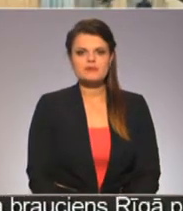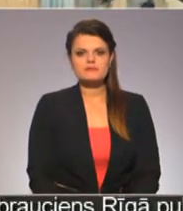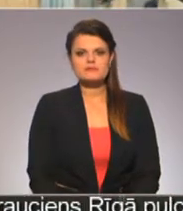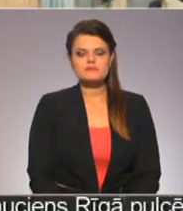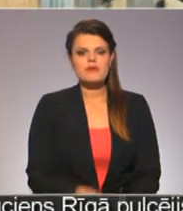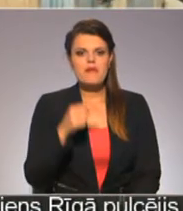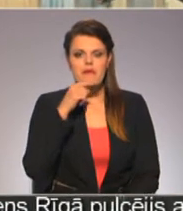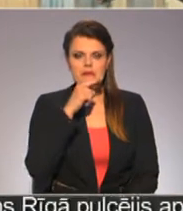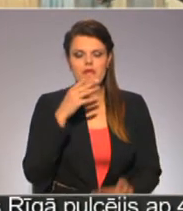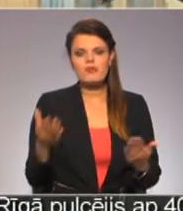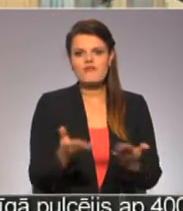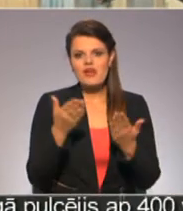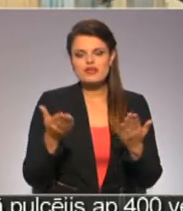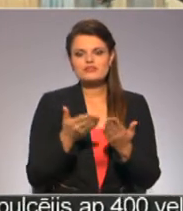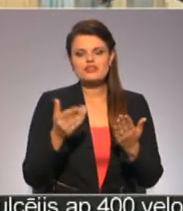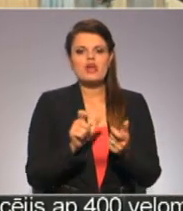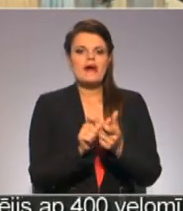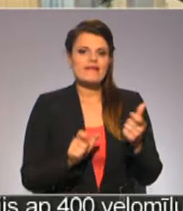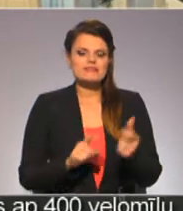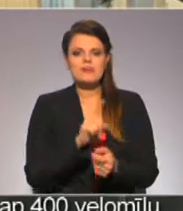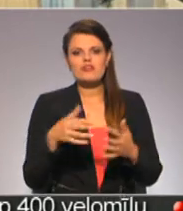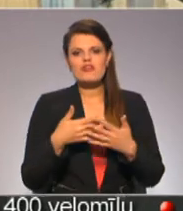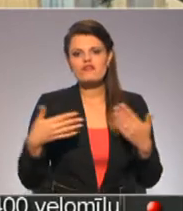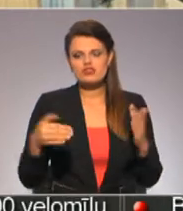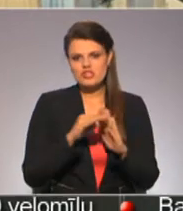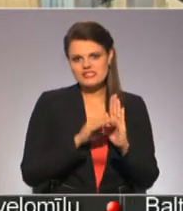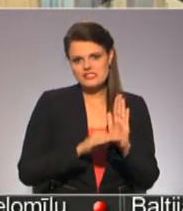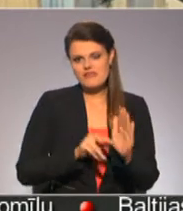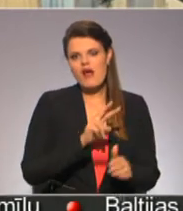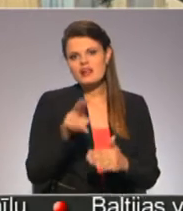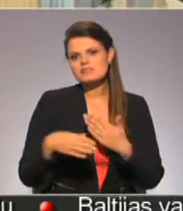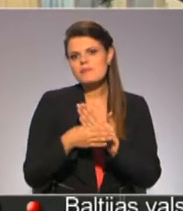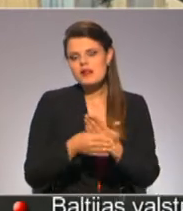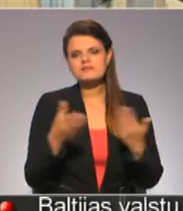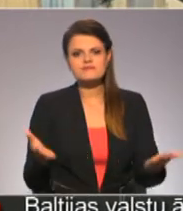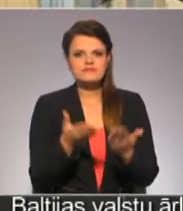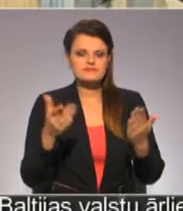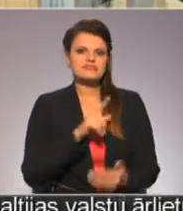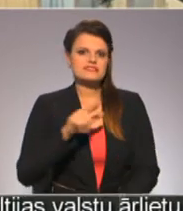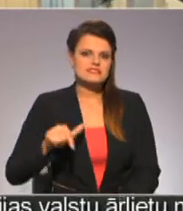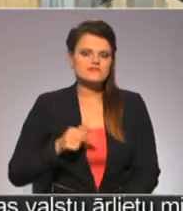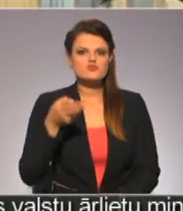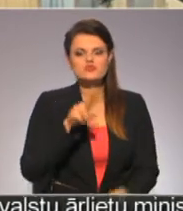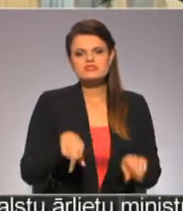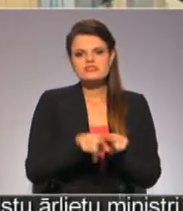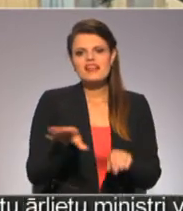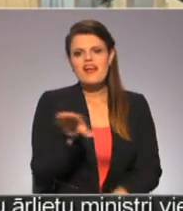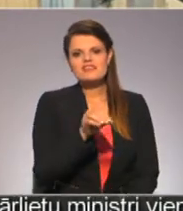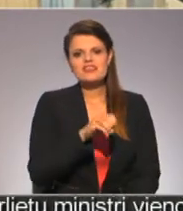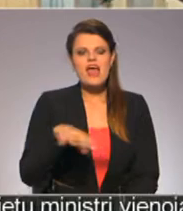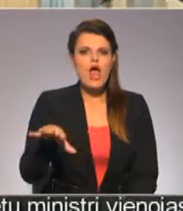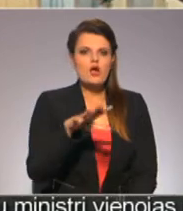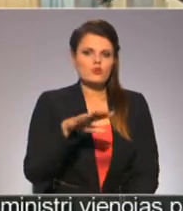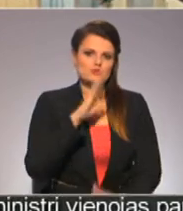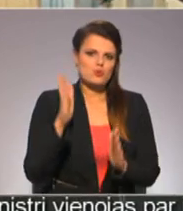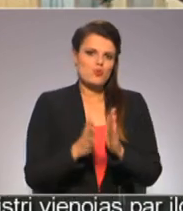Ekonomikas veicināšanas receptē ir vairākas sastāvdaļas, kas palīdzētu kāpināt gan mūsu Latvijas, gan arī visas Eiropas